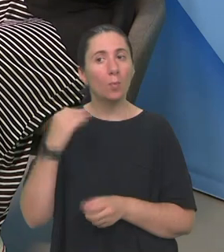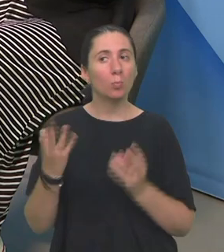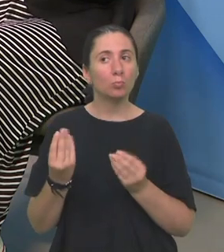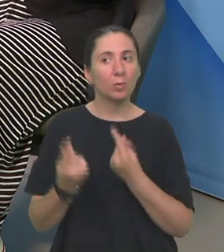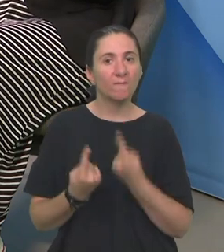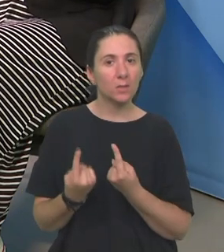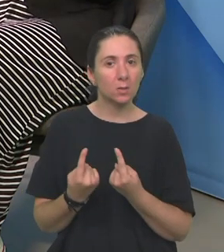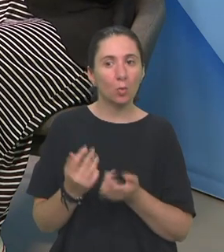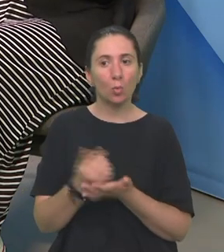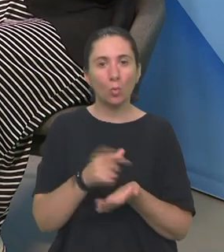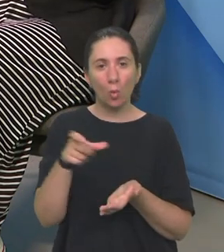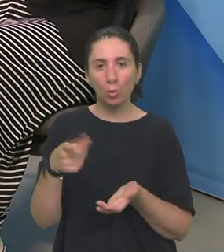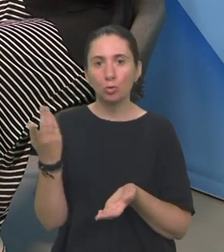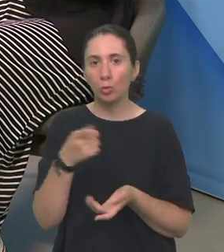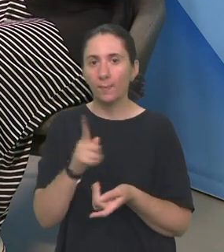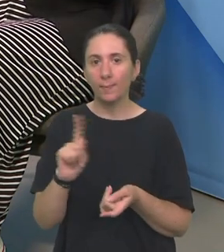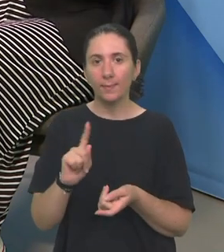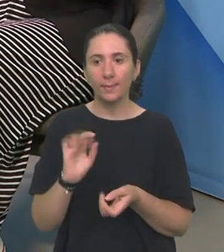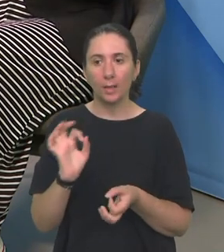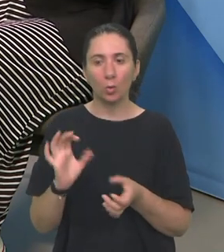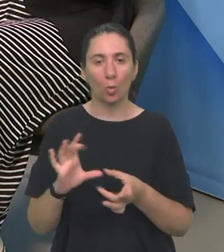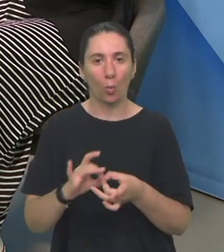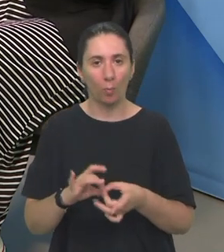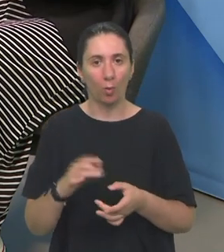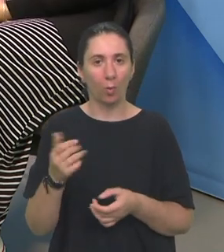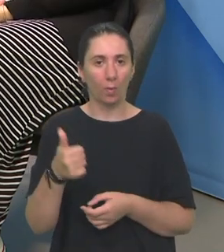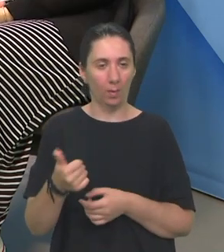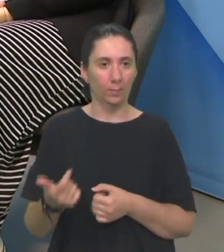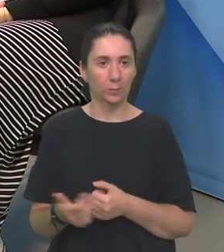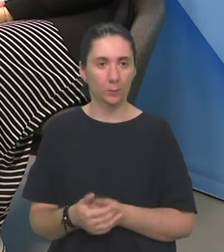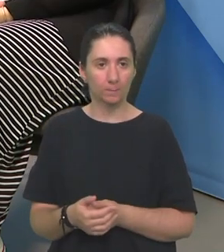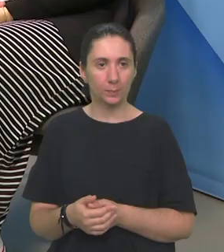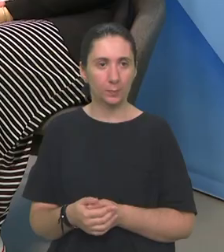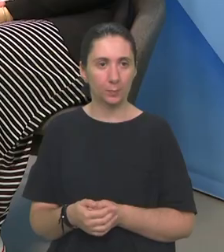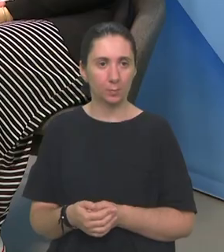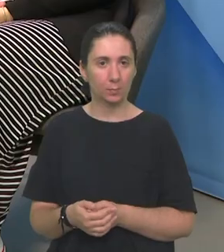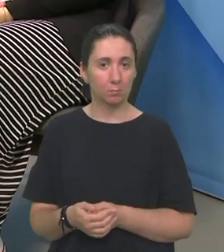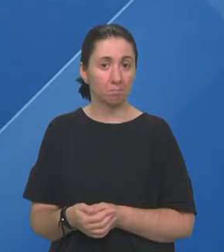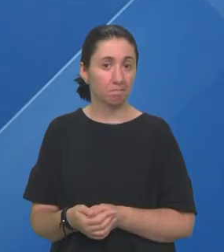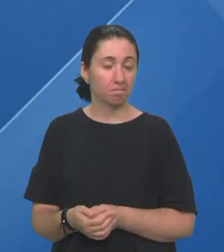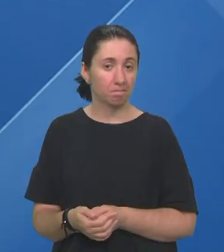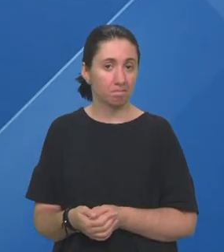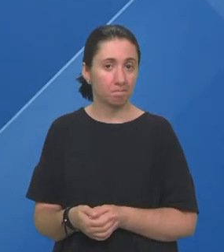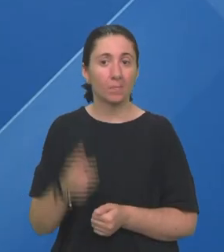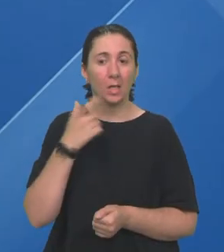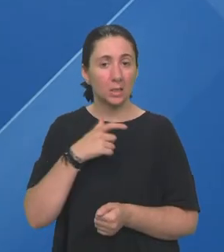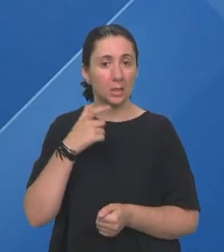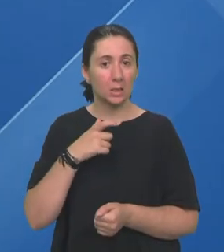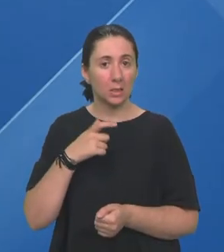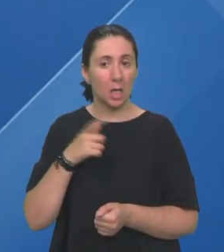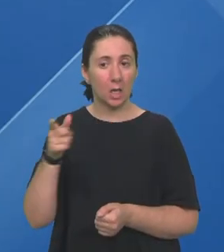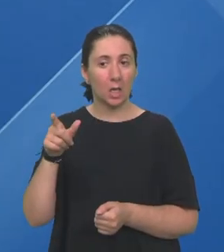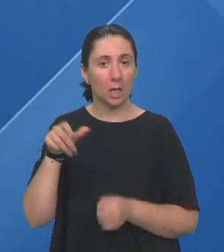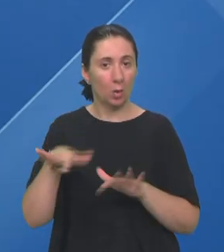situacija ili korisnika s kojima niste uspjeli kliknuti na prvu? Pa, stariji ljudi su se teže